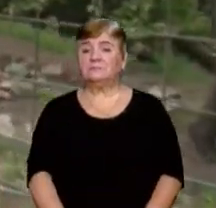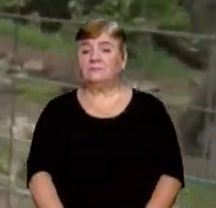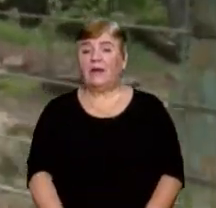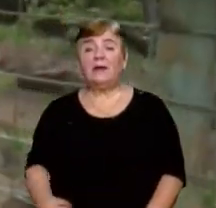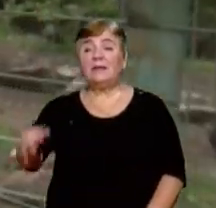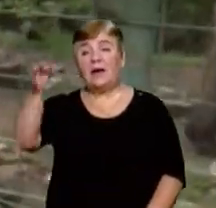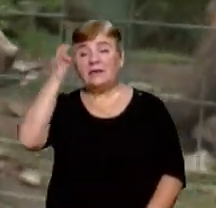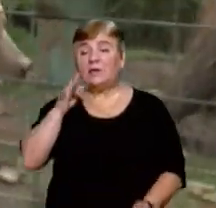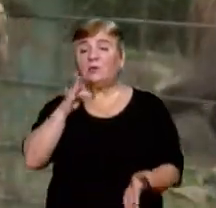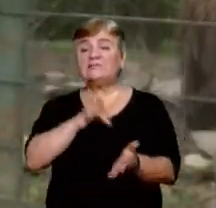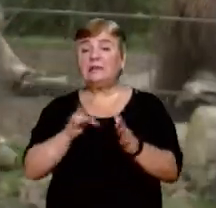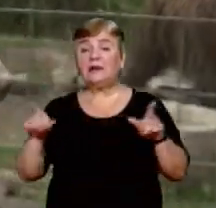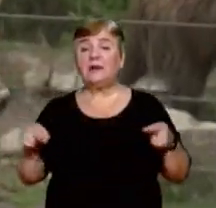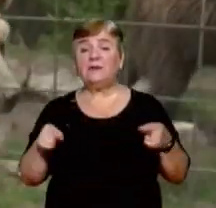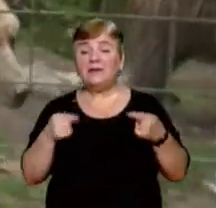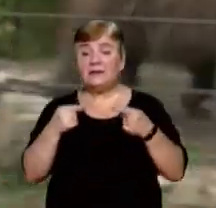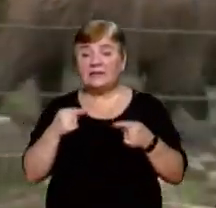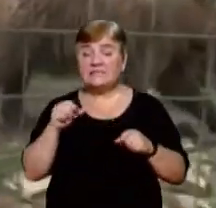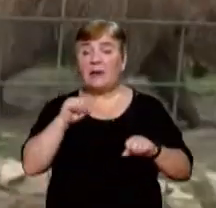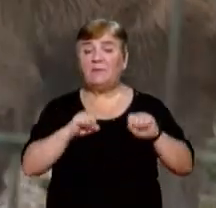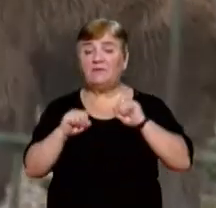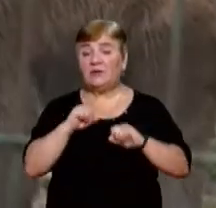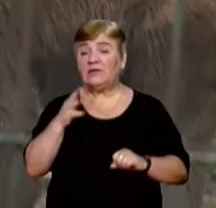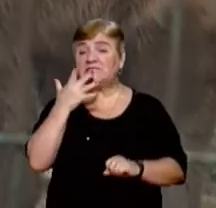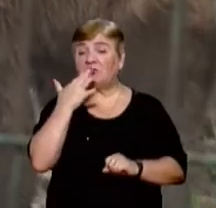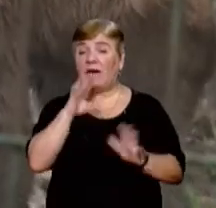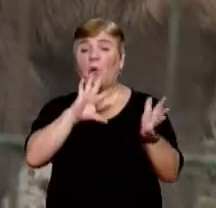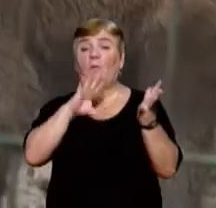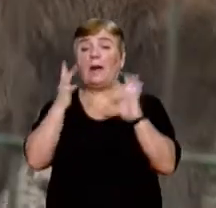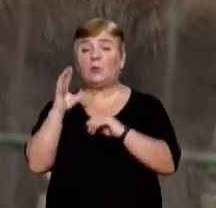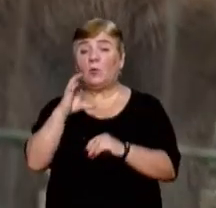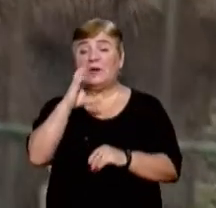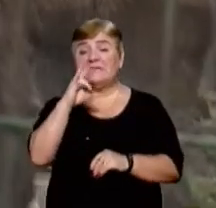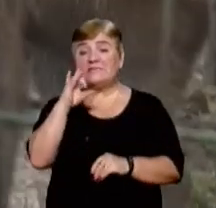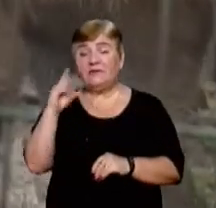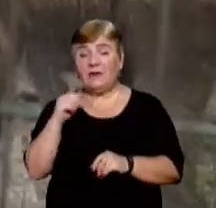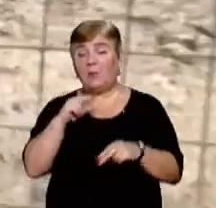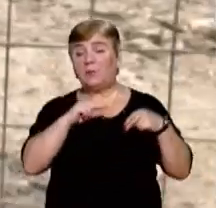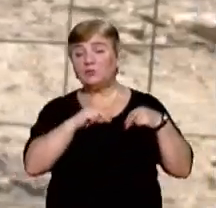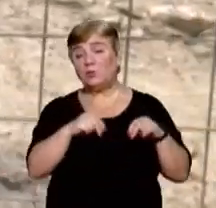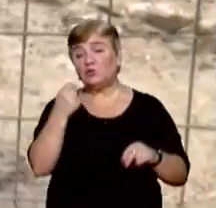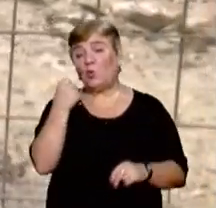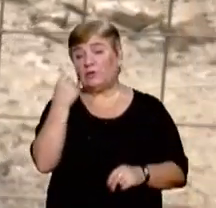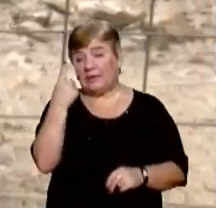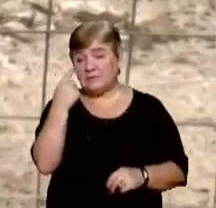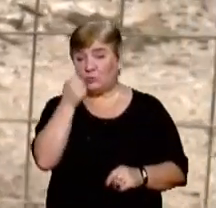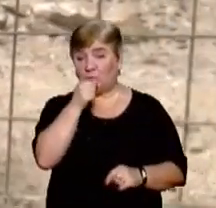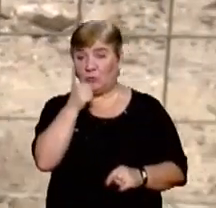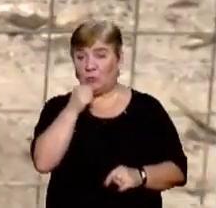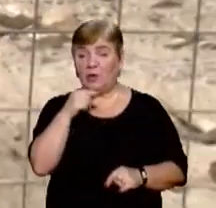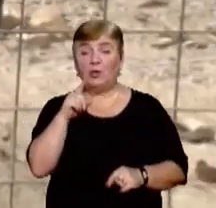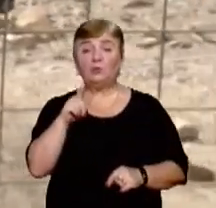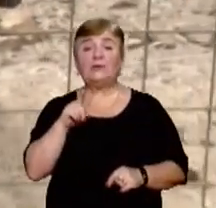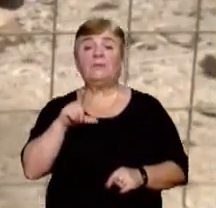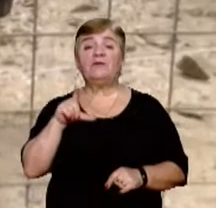Нагадаю, Центр реабілітації бурих ведмадів в Національному парку Синевир працює з 2011 року. Тварини потрапляють